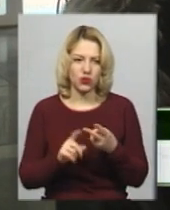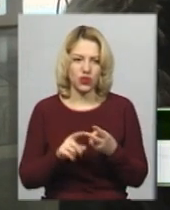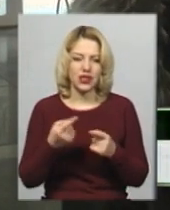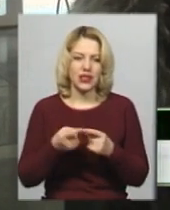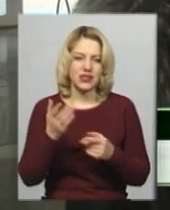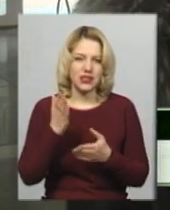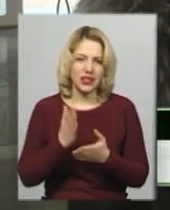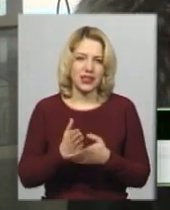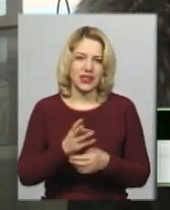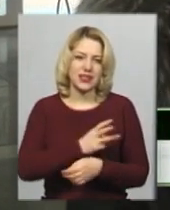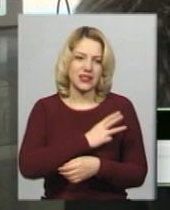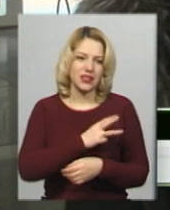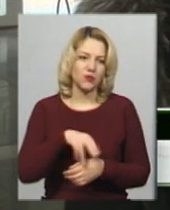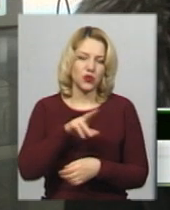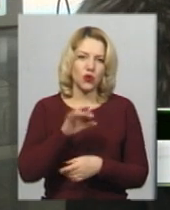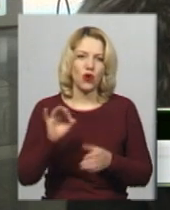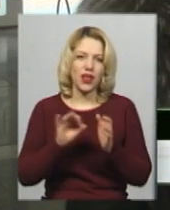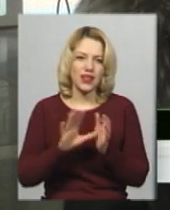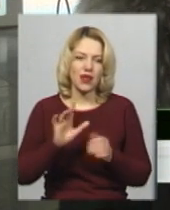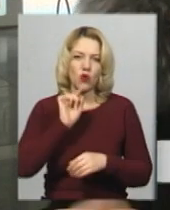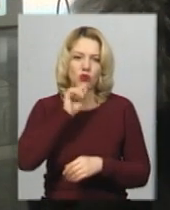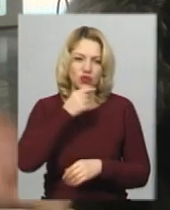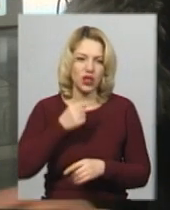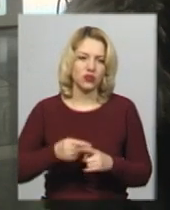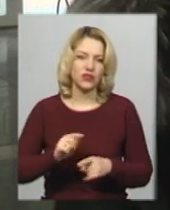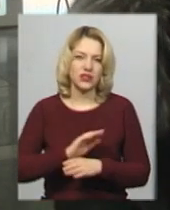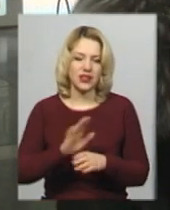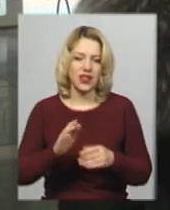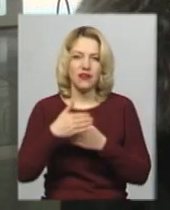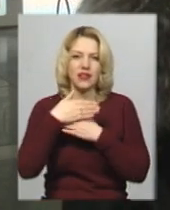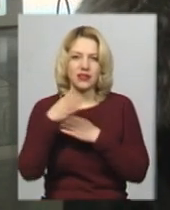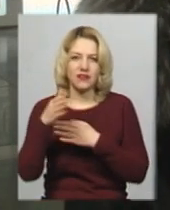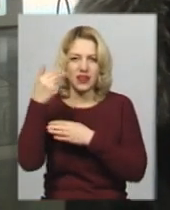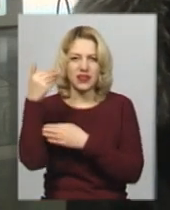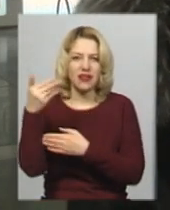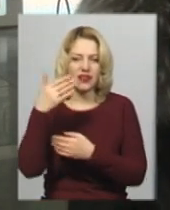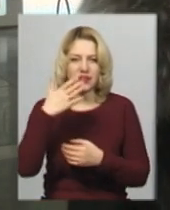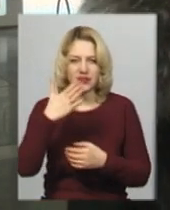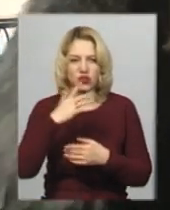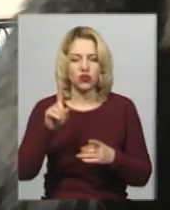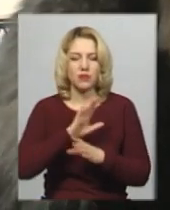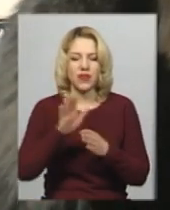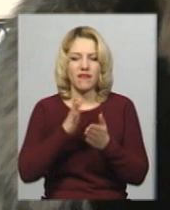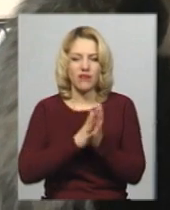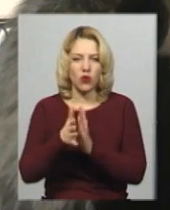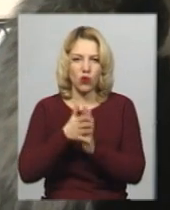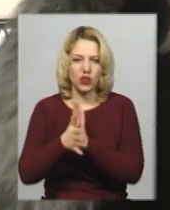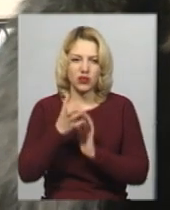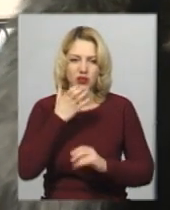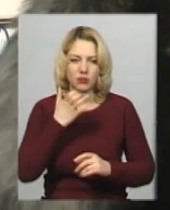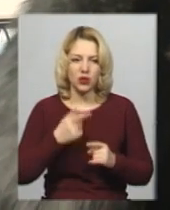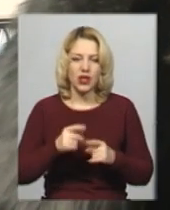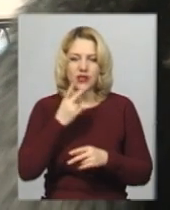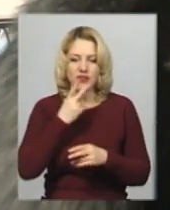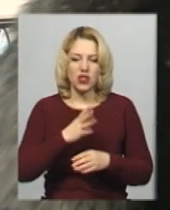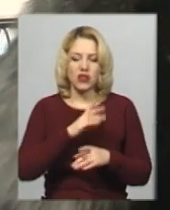є стимул до енергоощадливості. Тобто, не відкривати квартирку, щоб виходило тепло. Зважаючи на таку велику кількість,